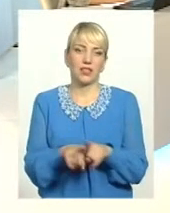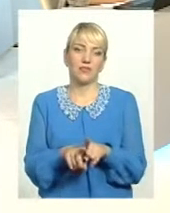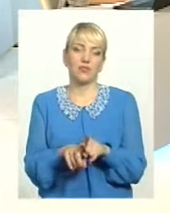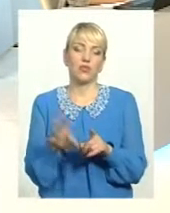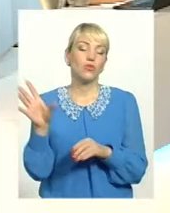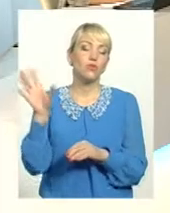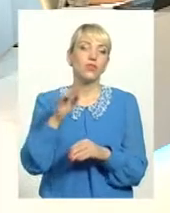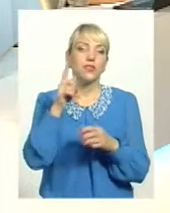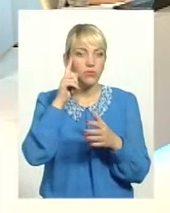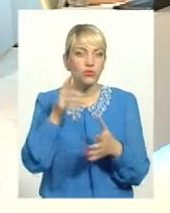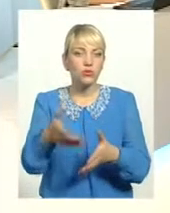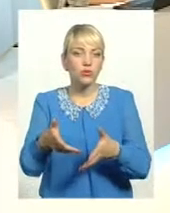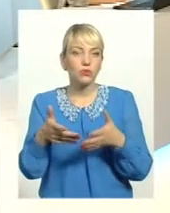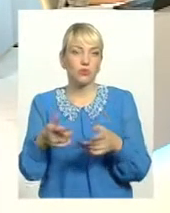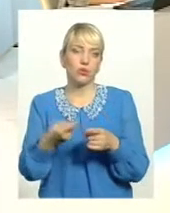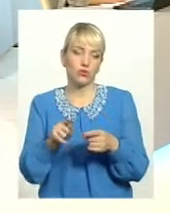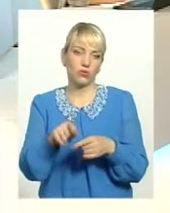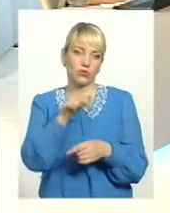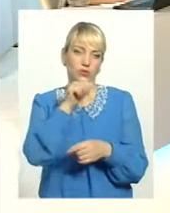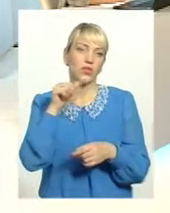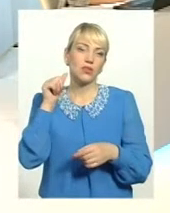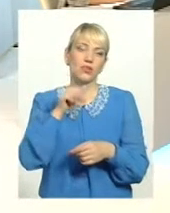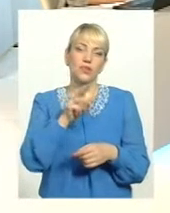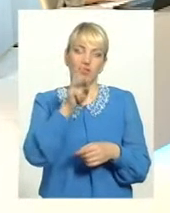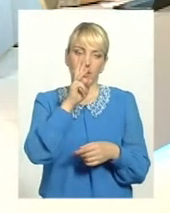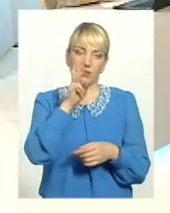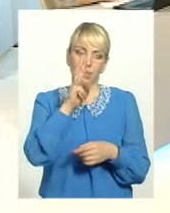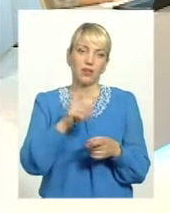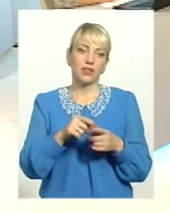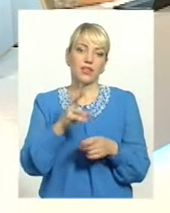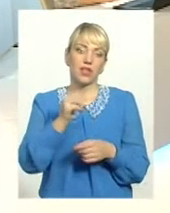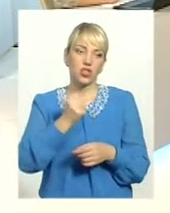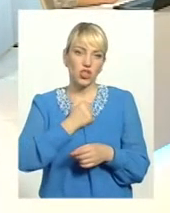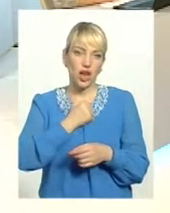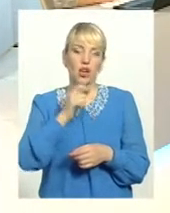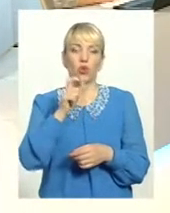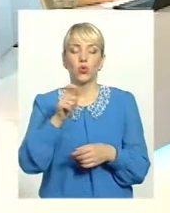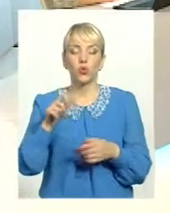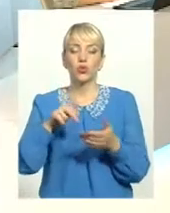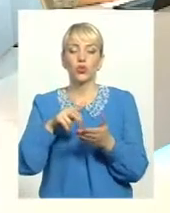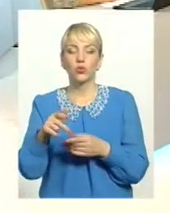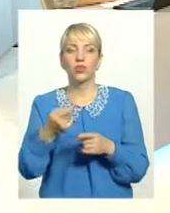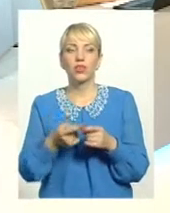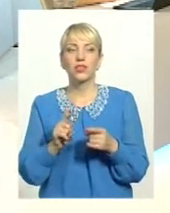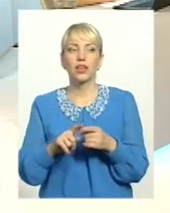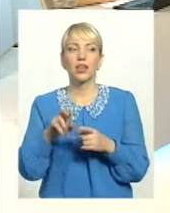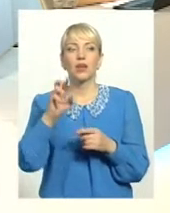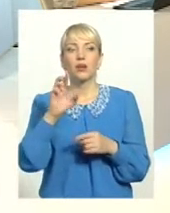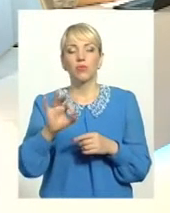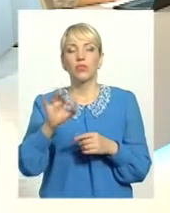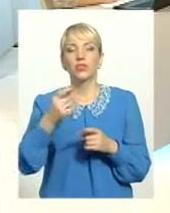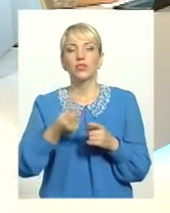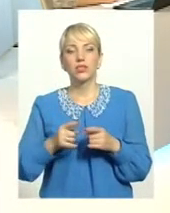всім зрозуміло, що тут виплачується тіньова заробітна плата. На жаль, на жаль, люди йдуть на це, тому що це особливо